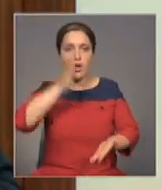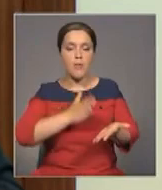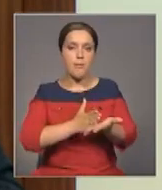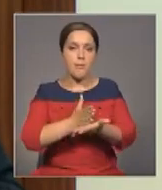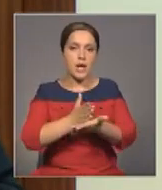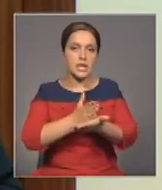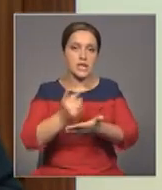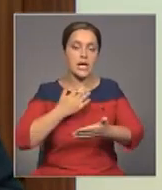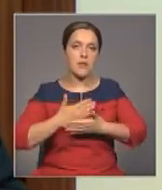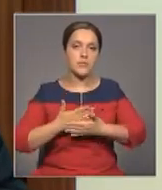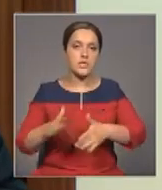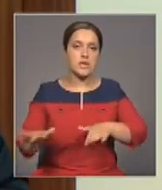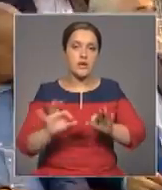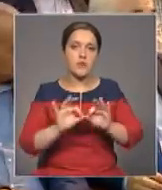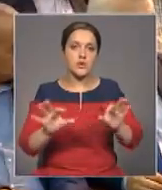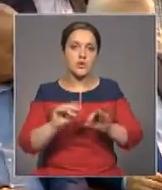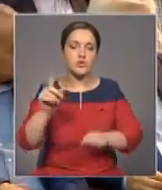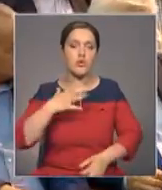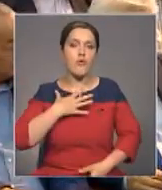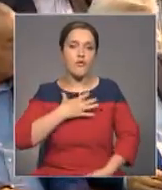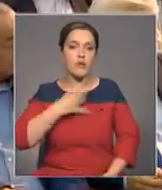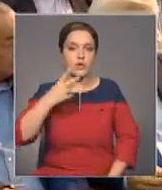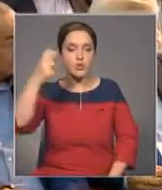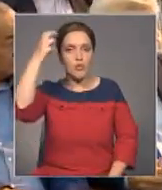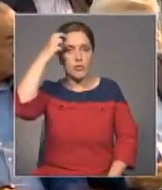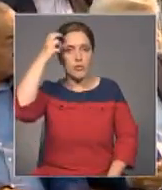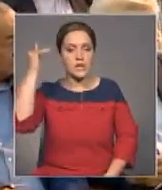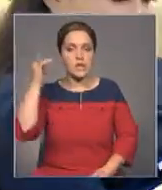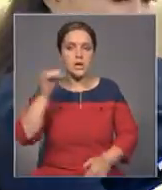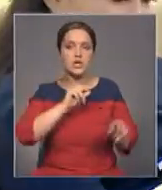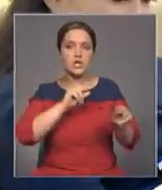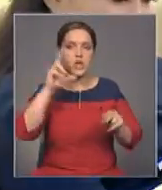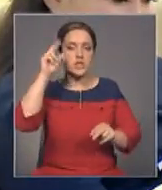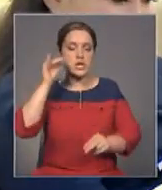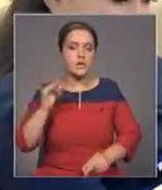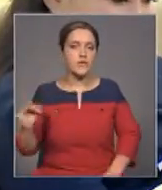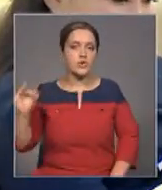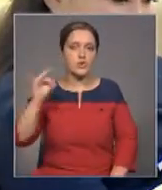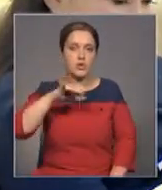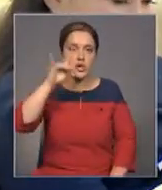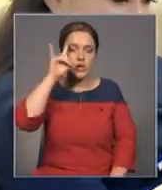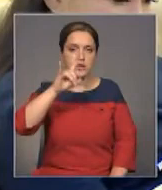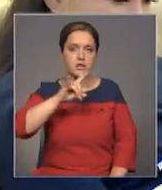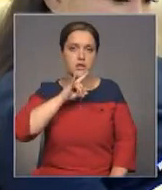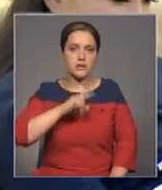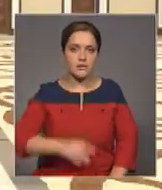общественные деятели говорили о том, что важно помнить и трагические даты в истории страны.